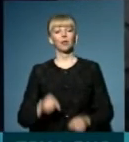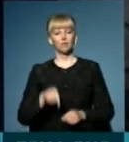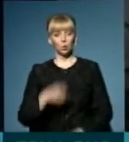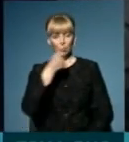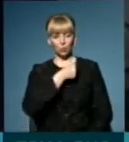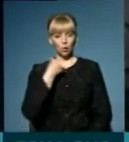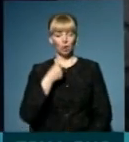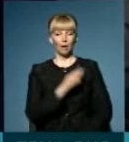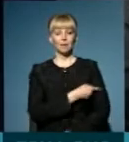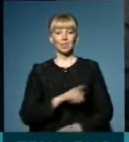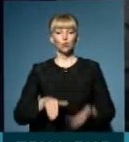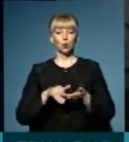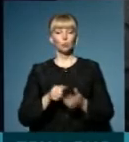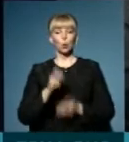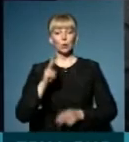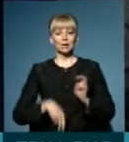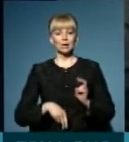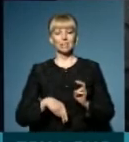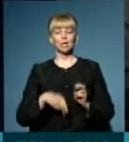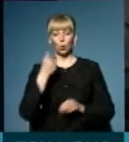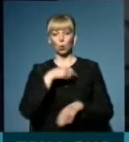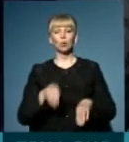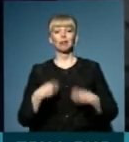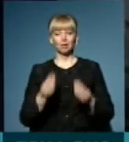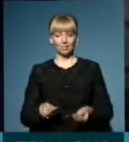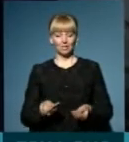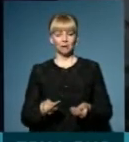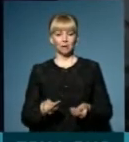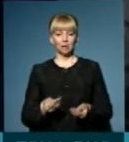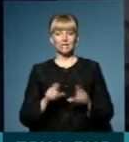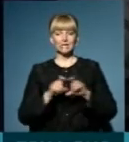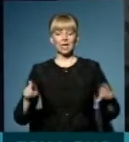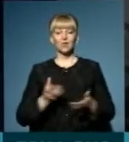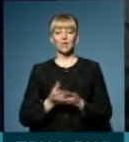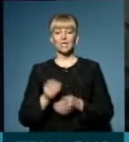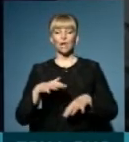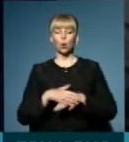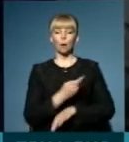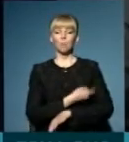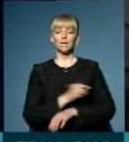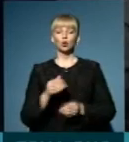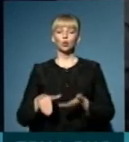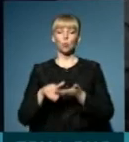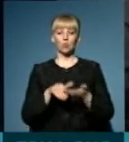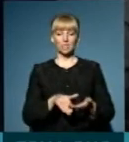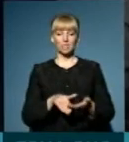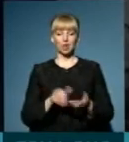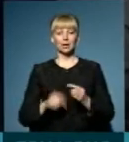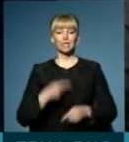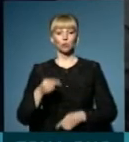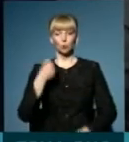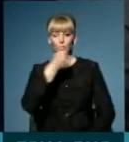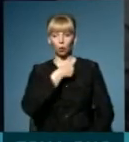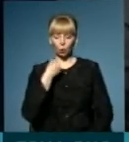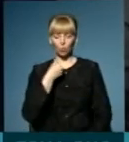році медична допомога до кінця року надається, тому що заклади фінансуються з рахунок медичної субвенції, а з наступного